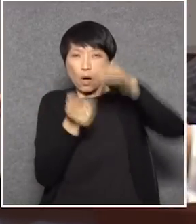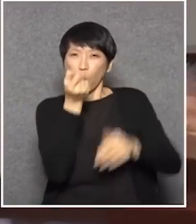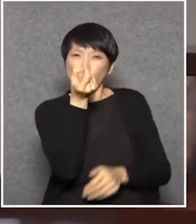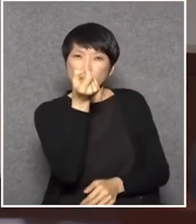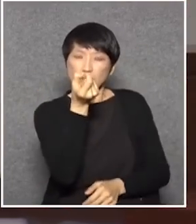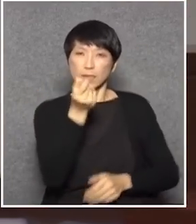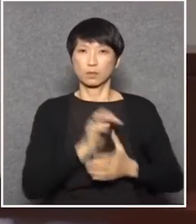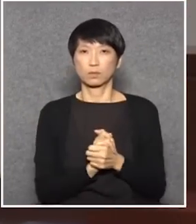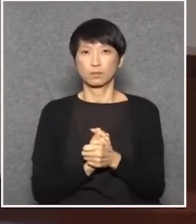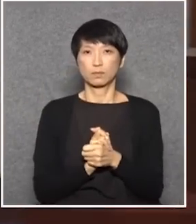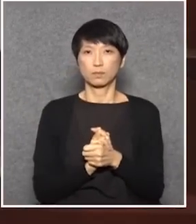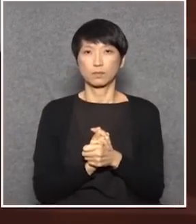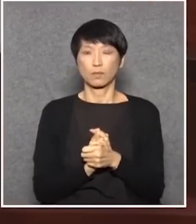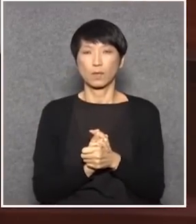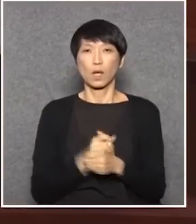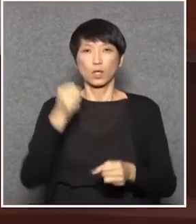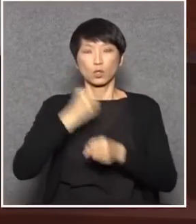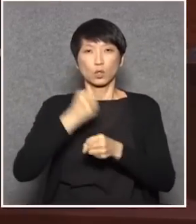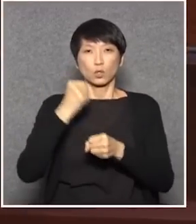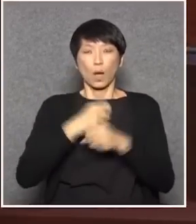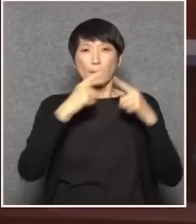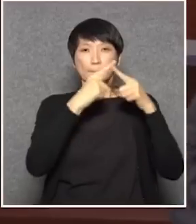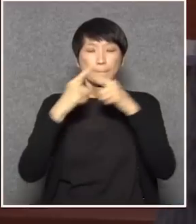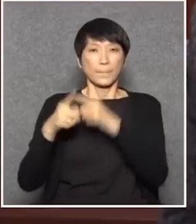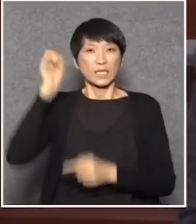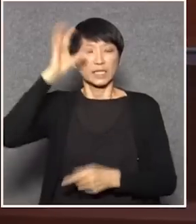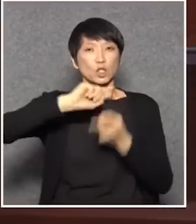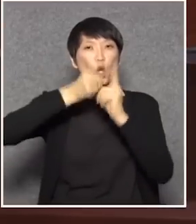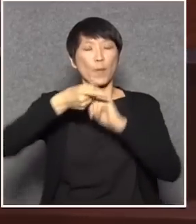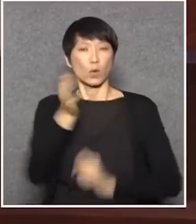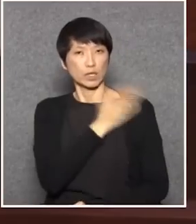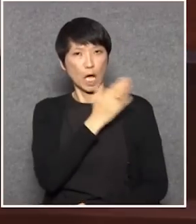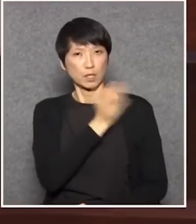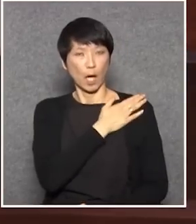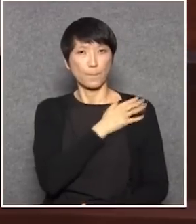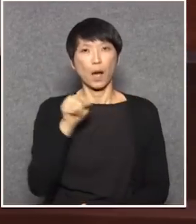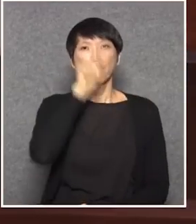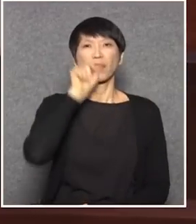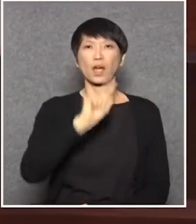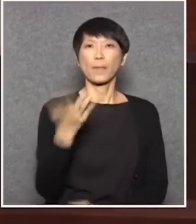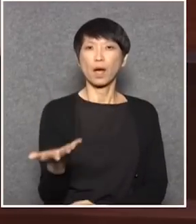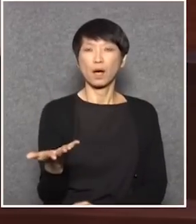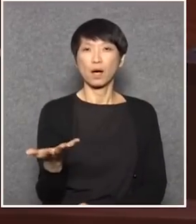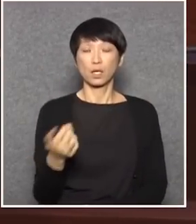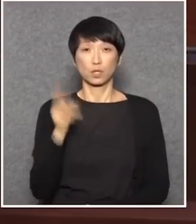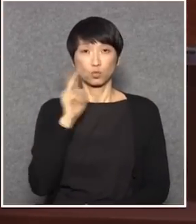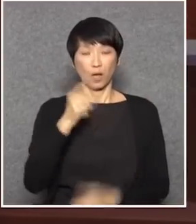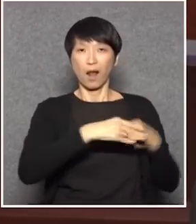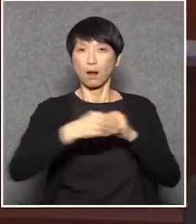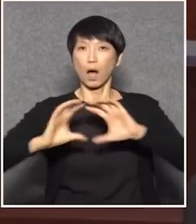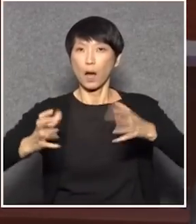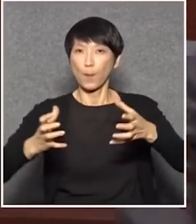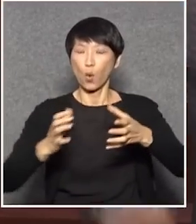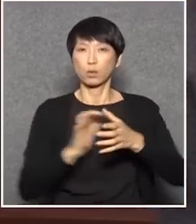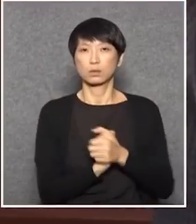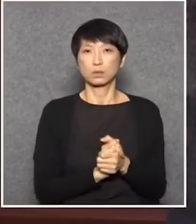去盡一個民意代表的責任現在是有什麼問題啊?即使是拉布所謂拉